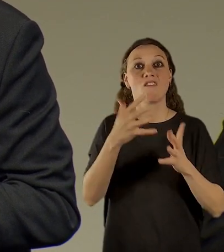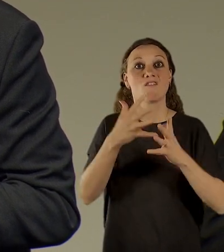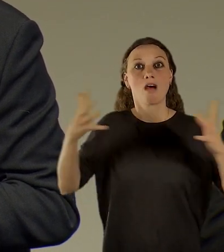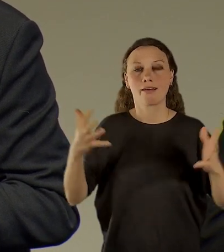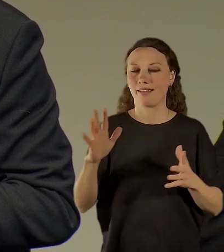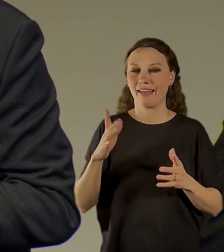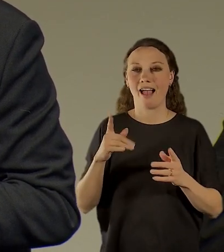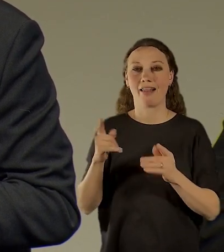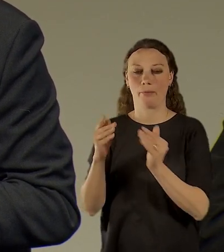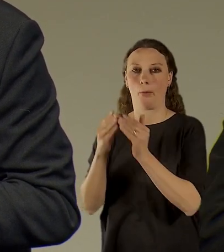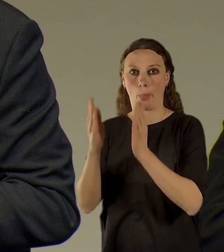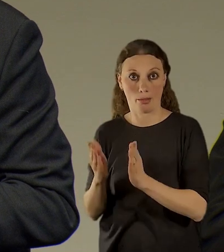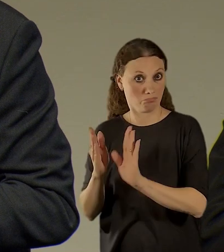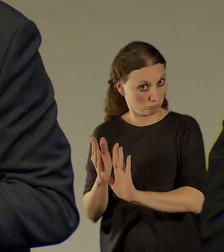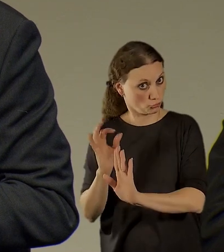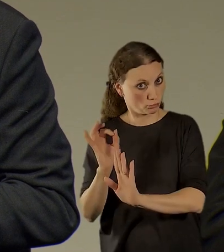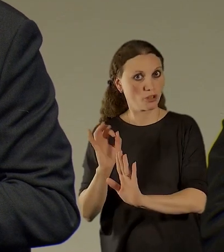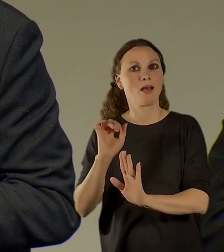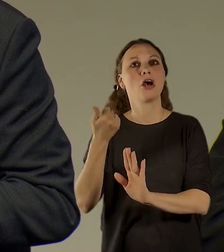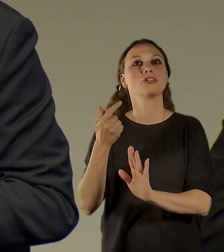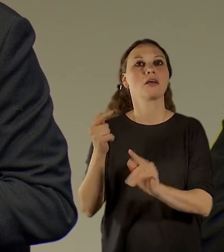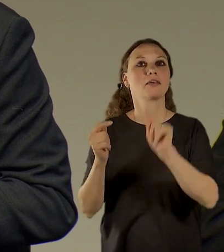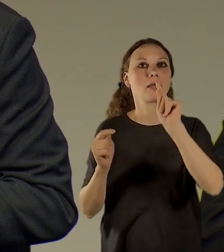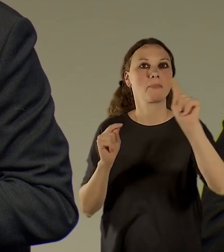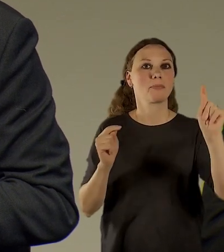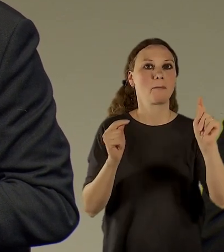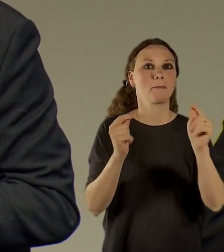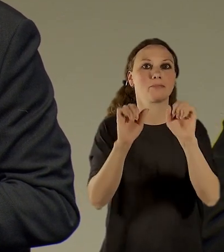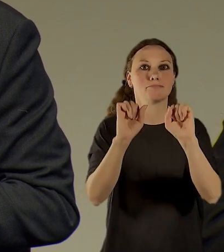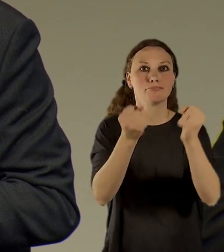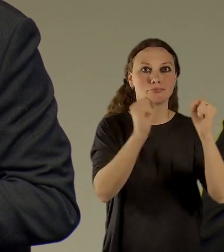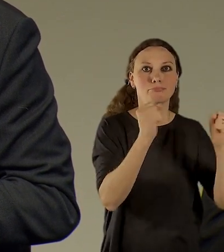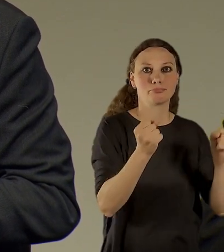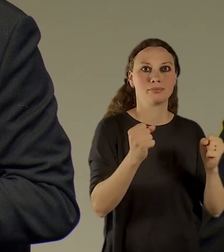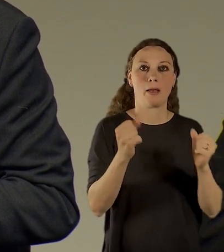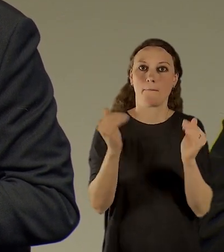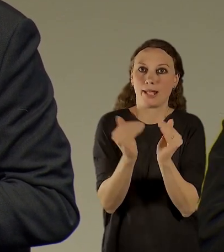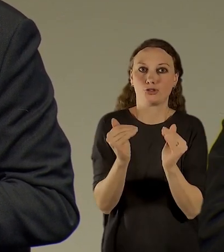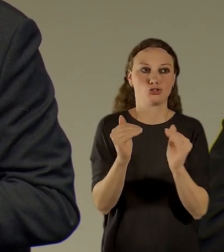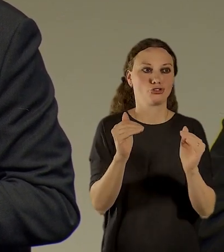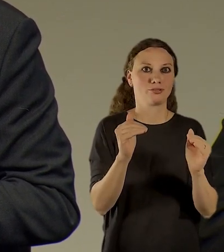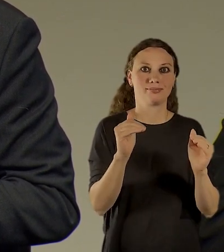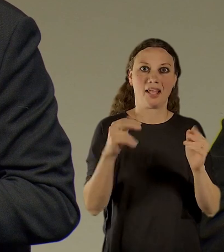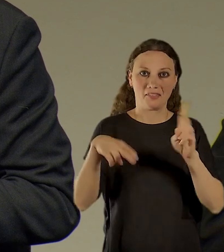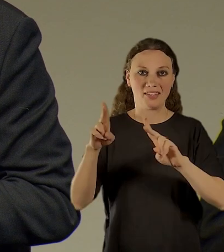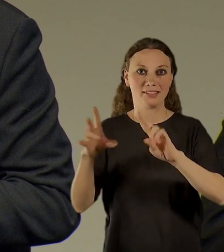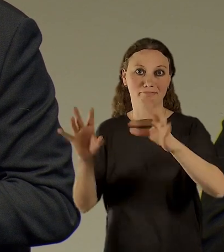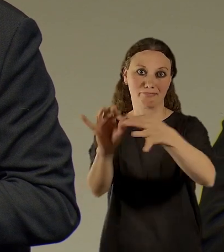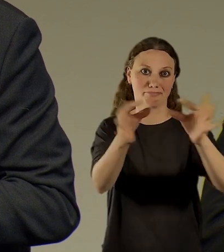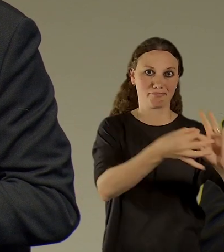zaznívalo, třeba Lenka Burugrová to říkala, a mně se to zdá docela dobrý nápad, že vlastně vzniknou